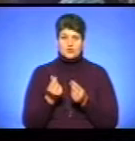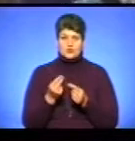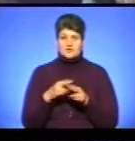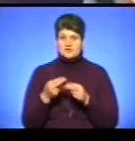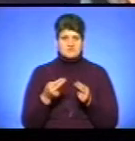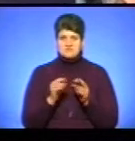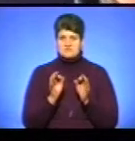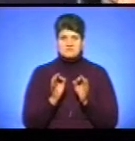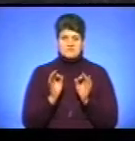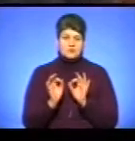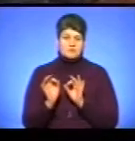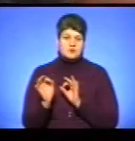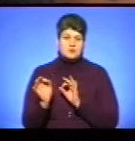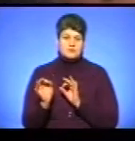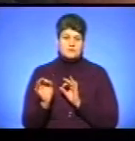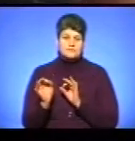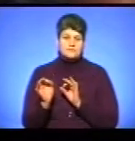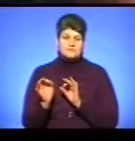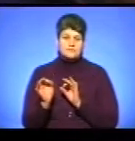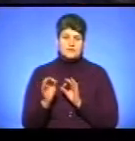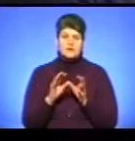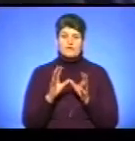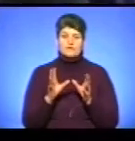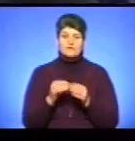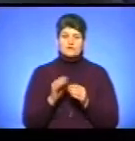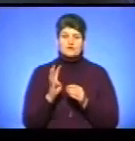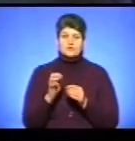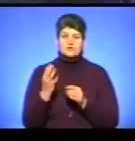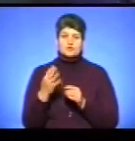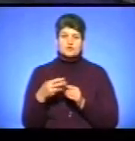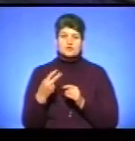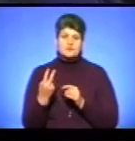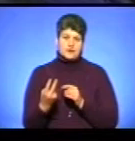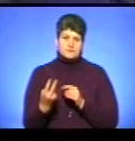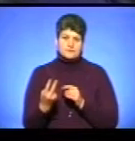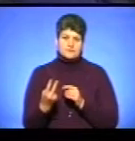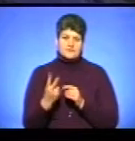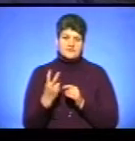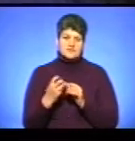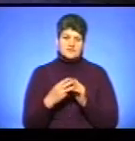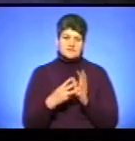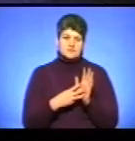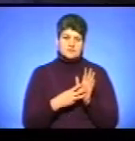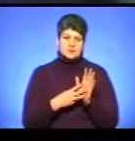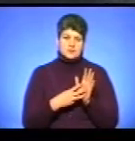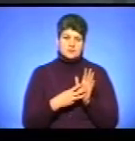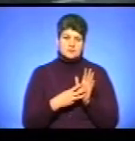здачу, але нормально. Всього вибито 442, а 218,